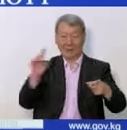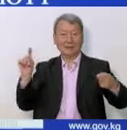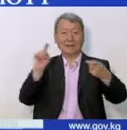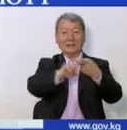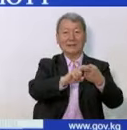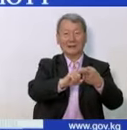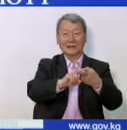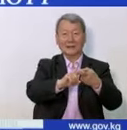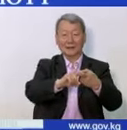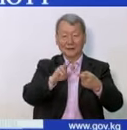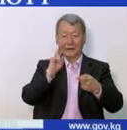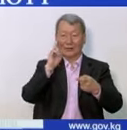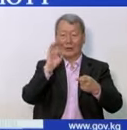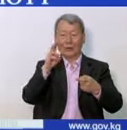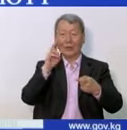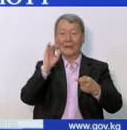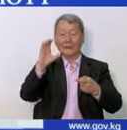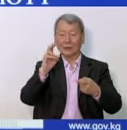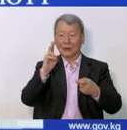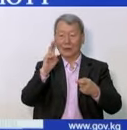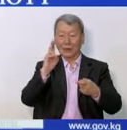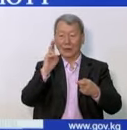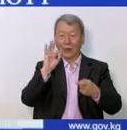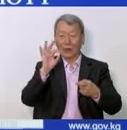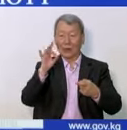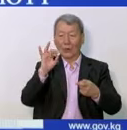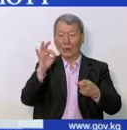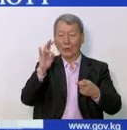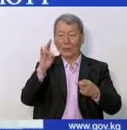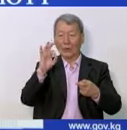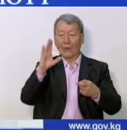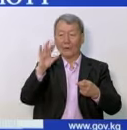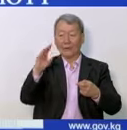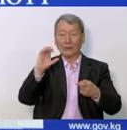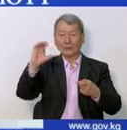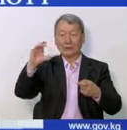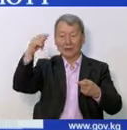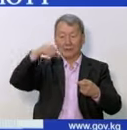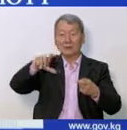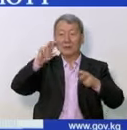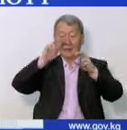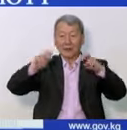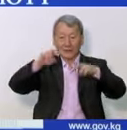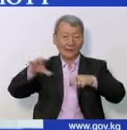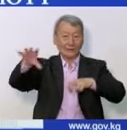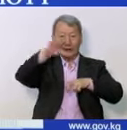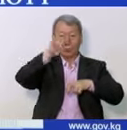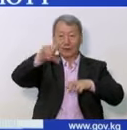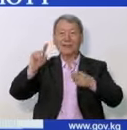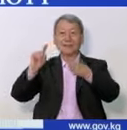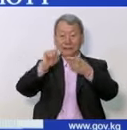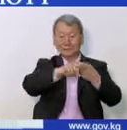COVID-19. Как вы знаете, мы проводим лабораторное тестирование всех контактных,